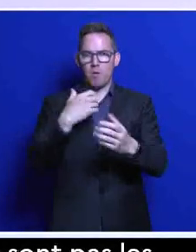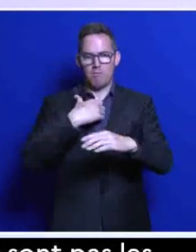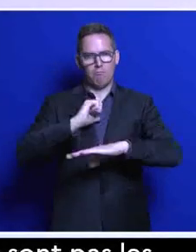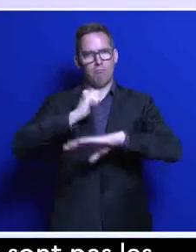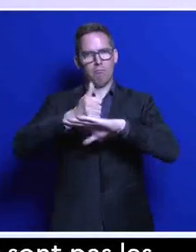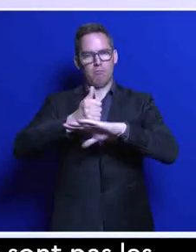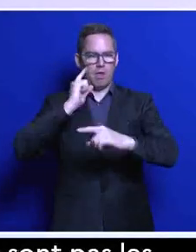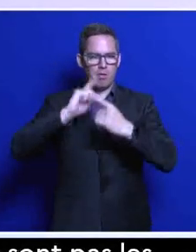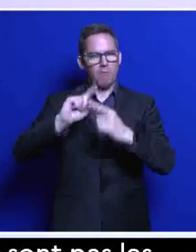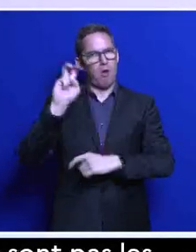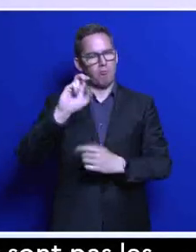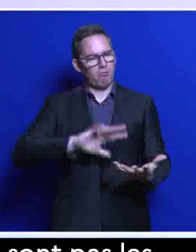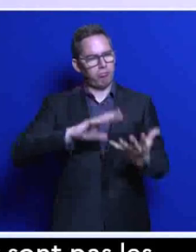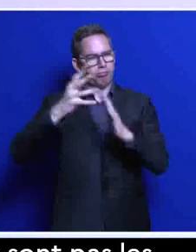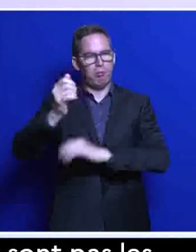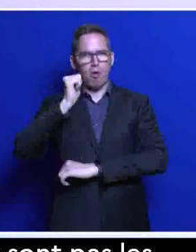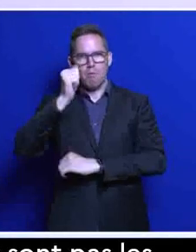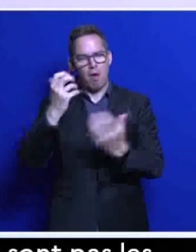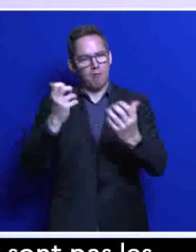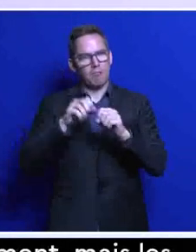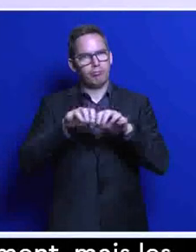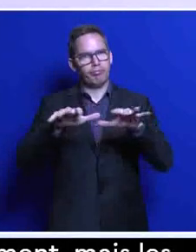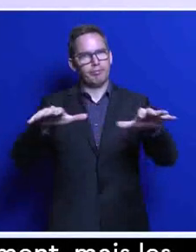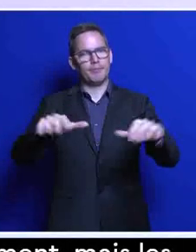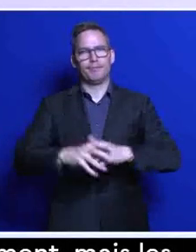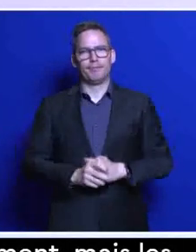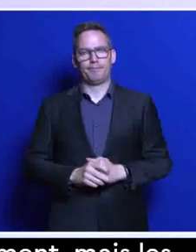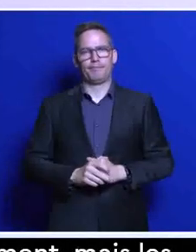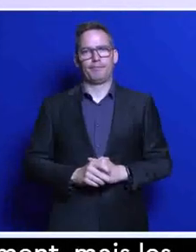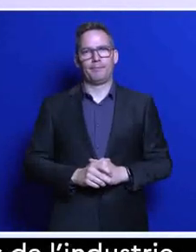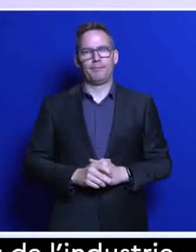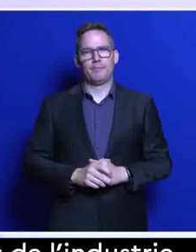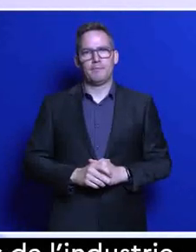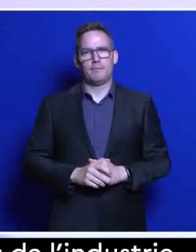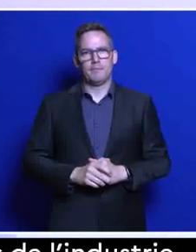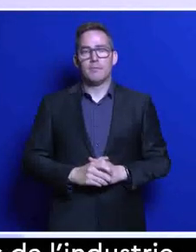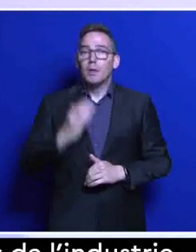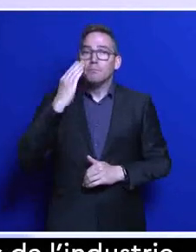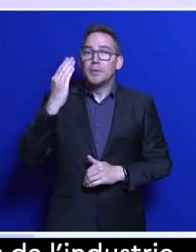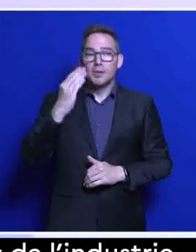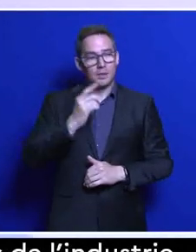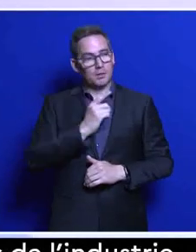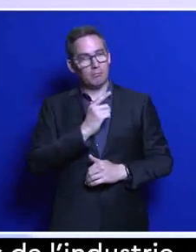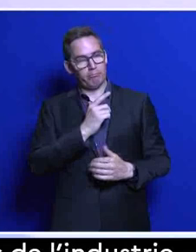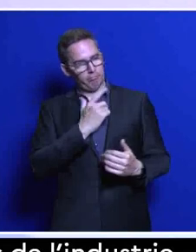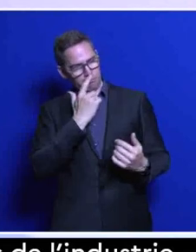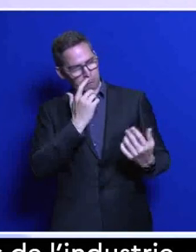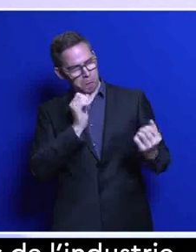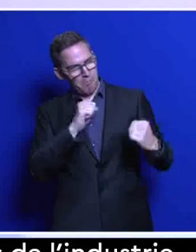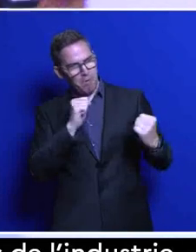'industrie verte de demain. Et c'est pour cela, et je terminerai par là, que si nos stratégies sont similaires,